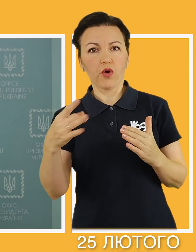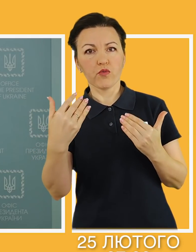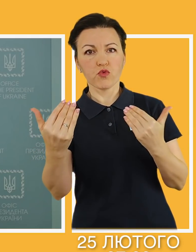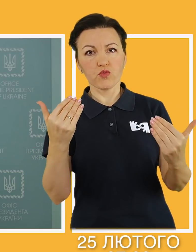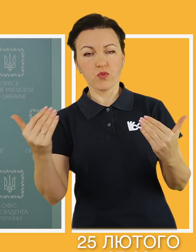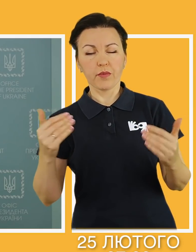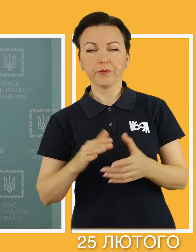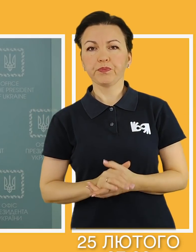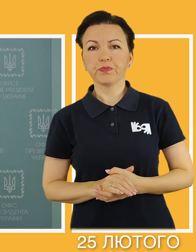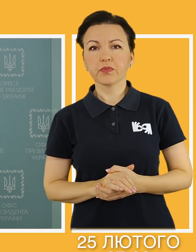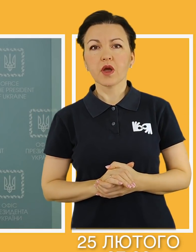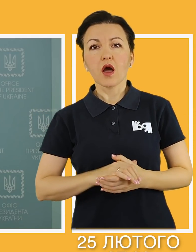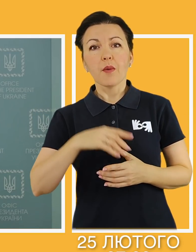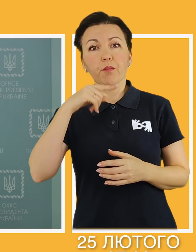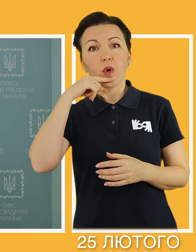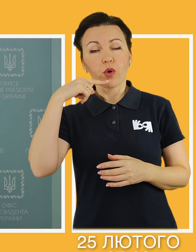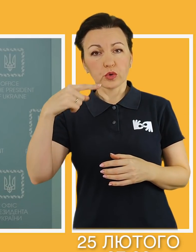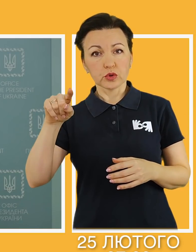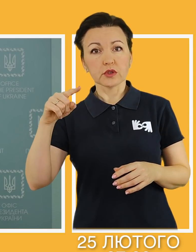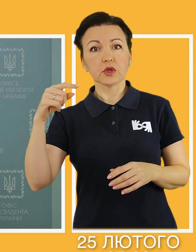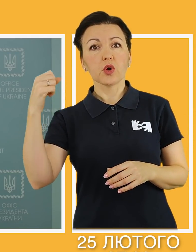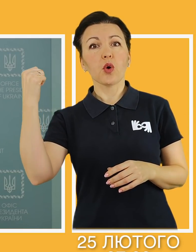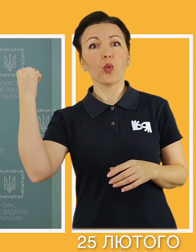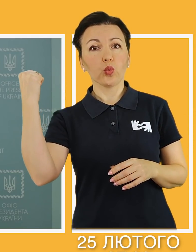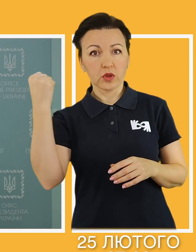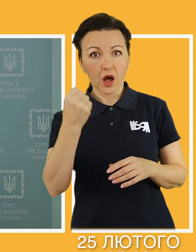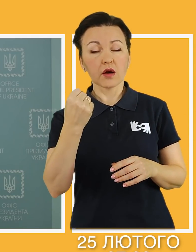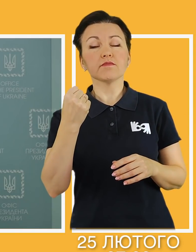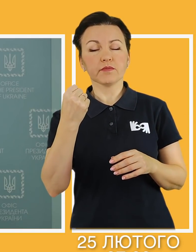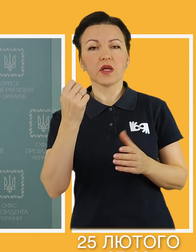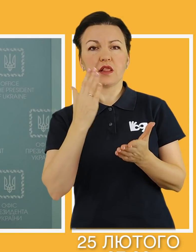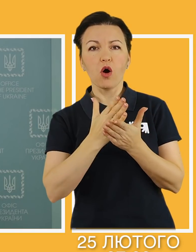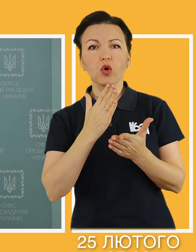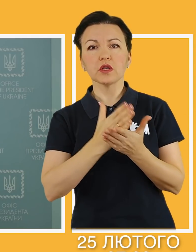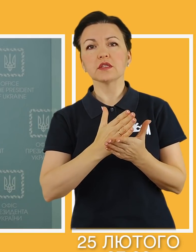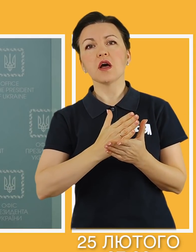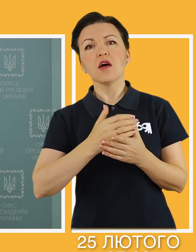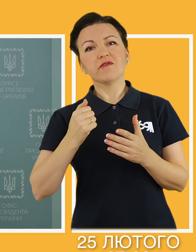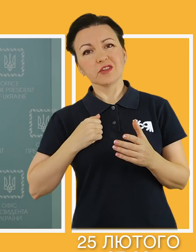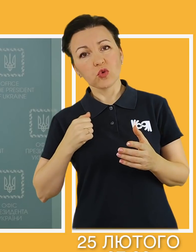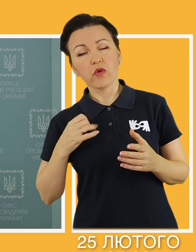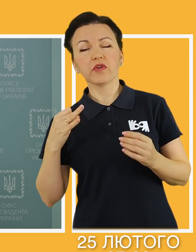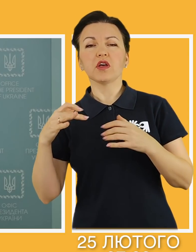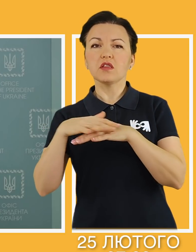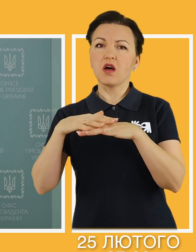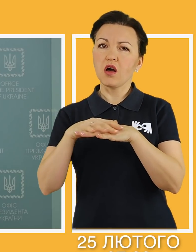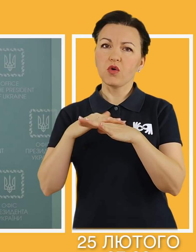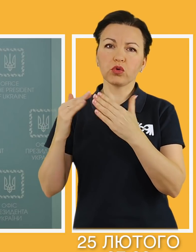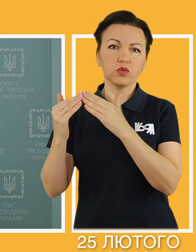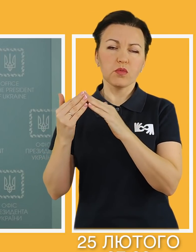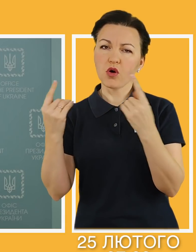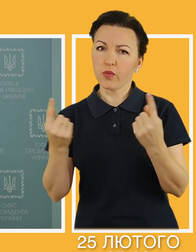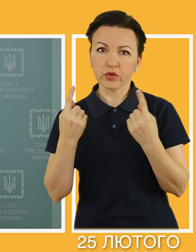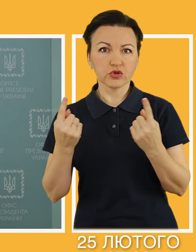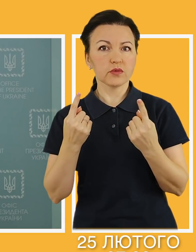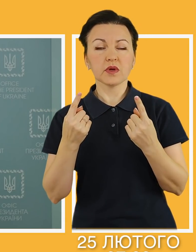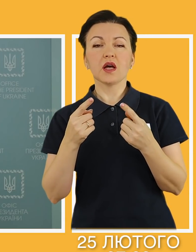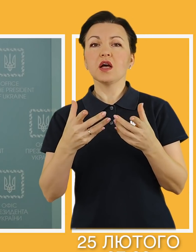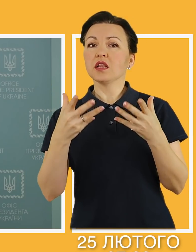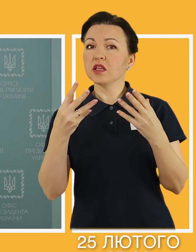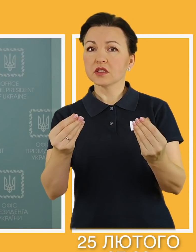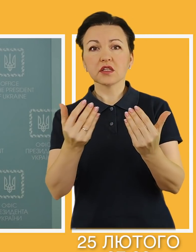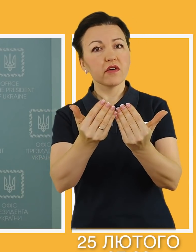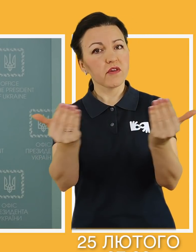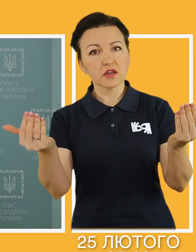районах діяти. По російським ударам, як і вчора, однаково знаходяться військові та цивільні. Мета цієї атаки –